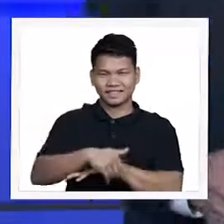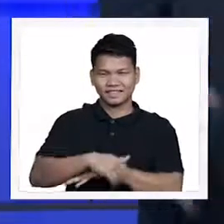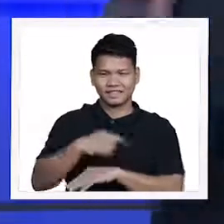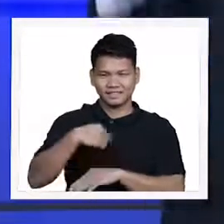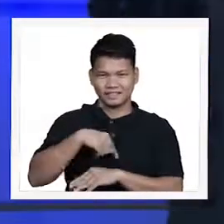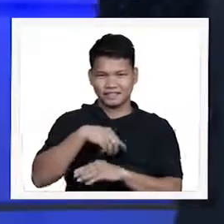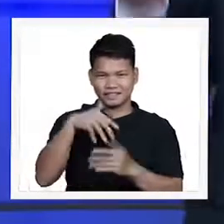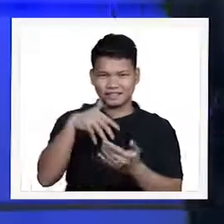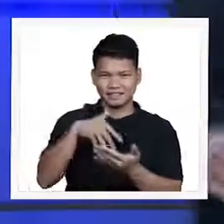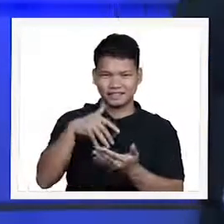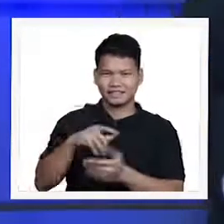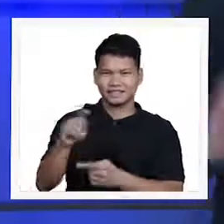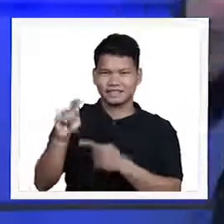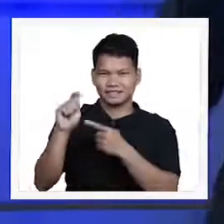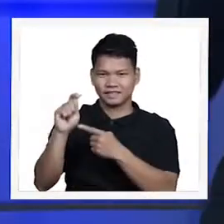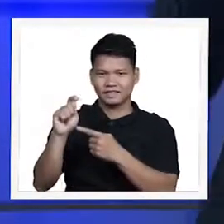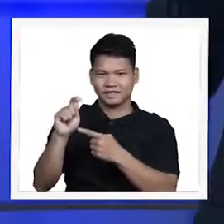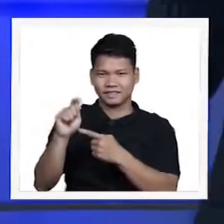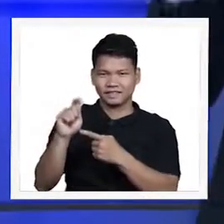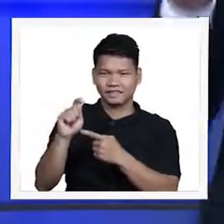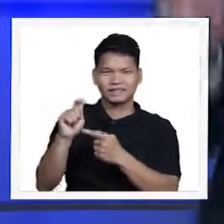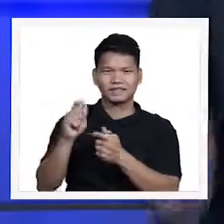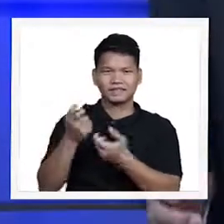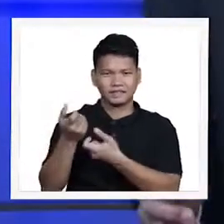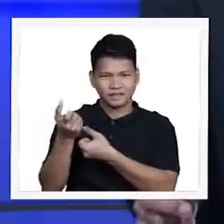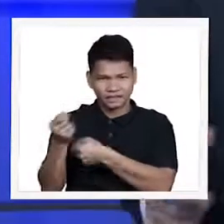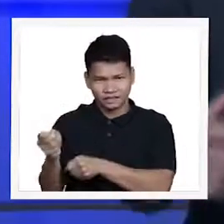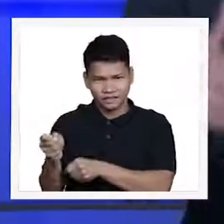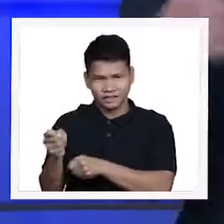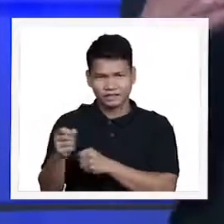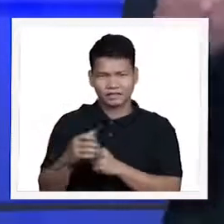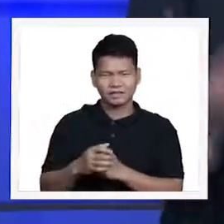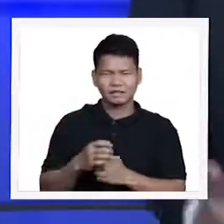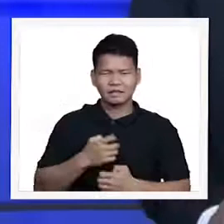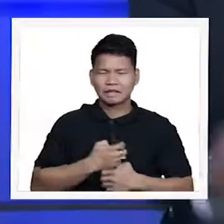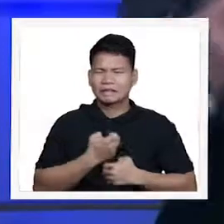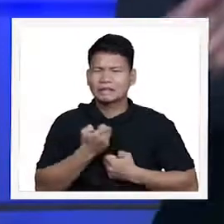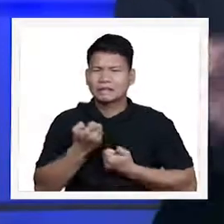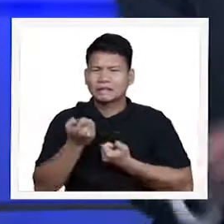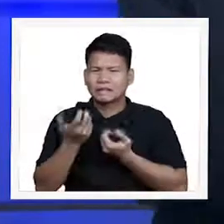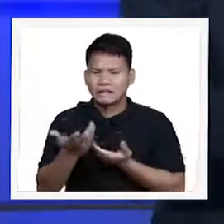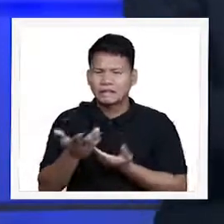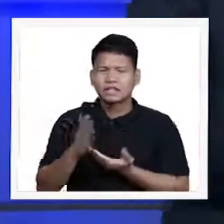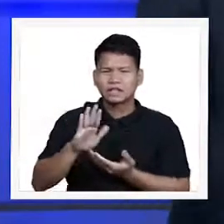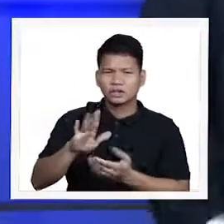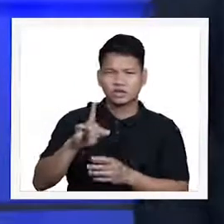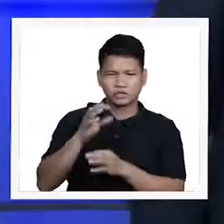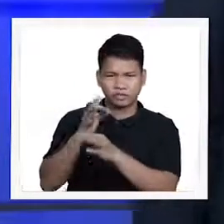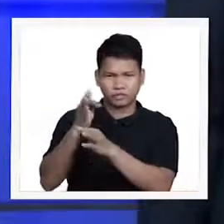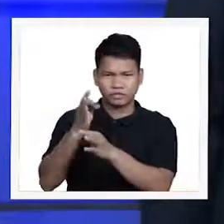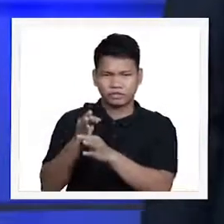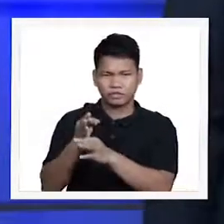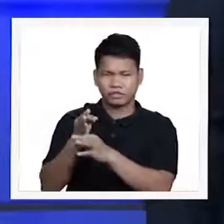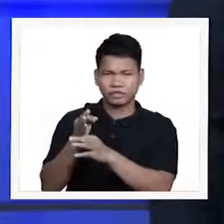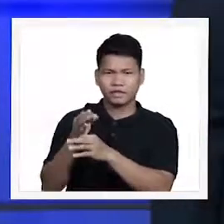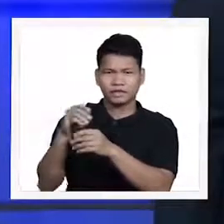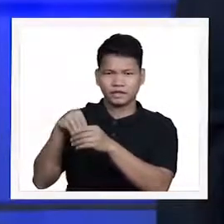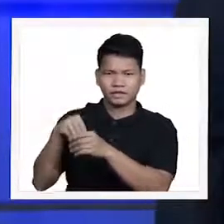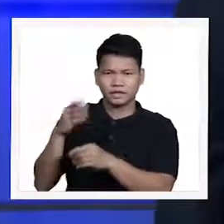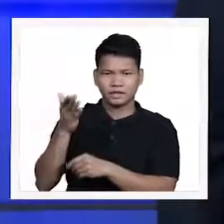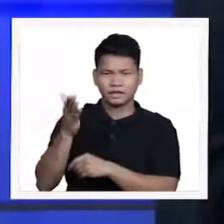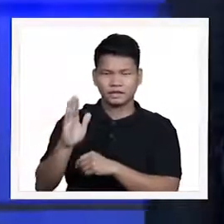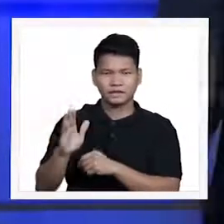po natin ang letter T which is trust. Express your faith in God.